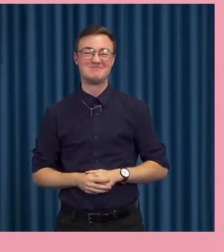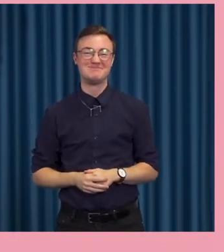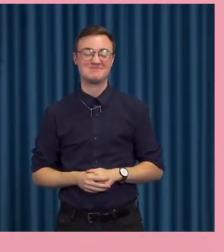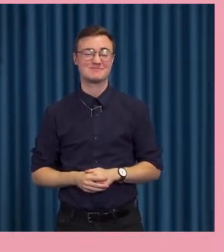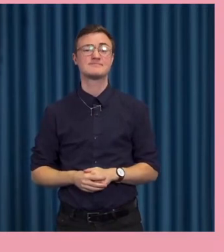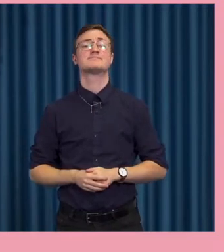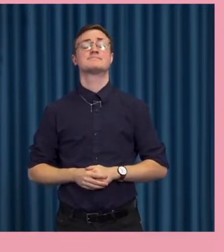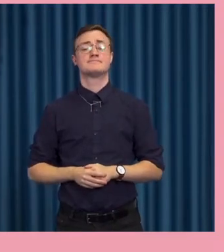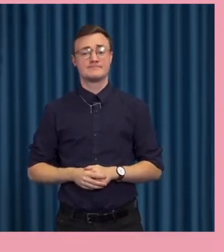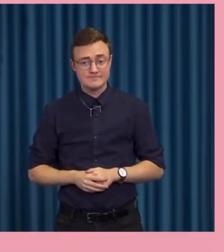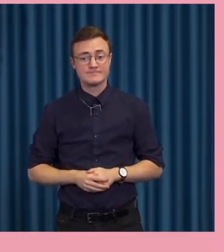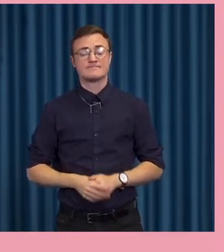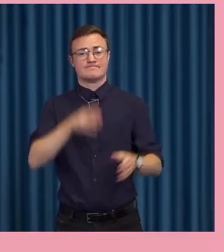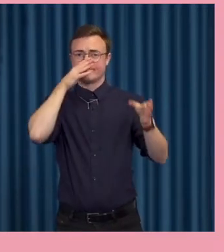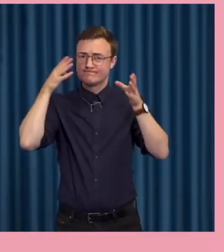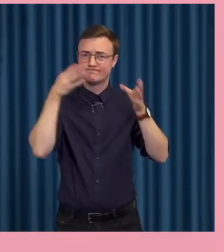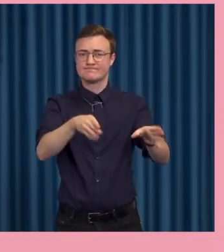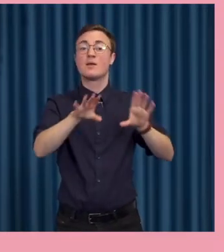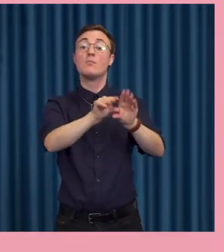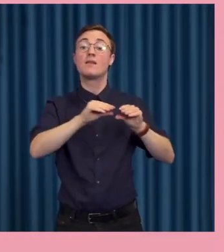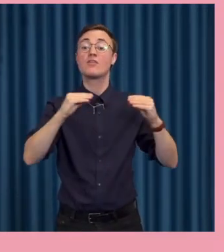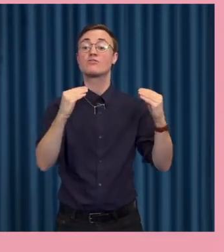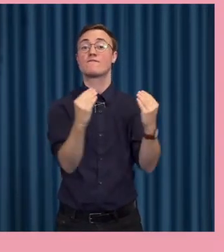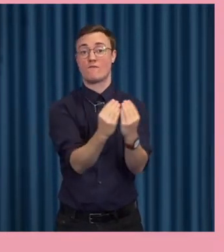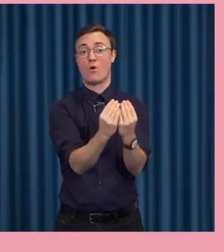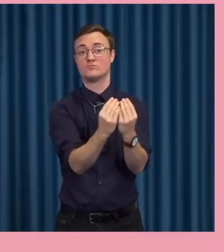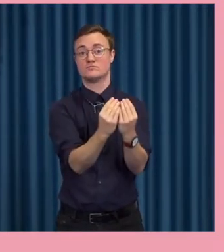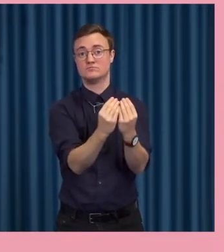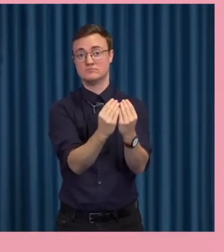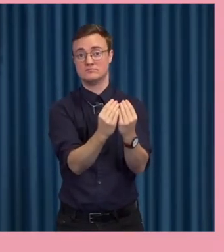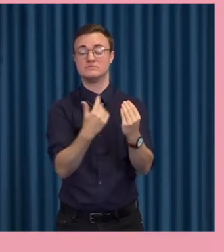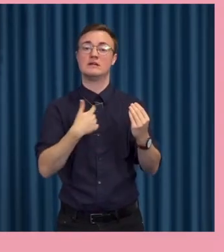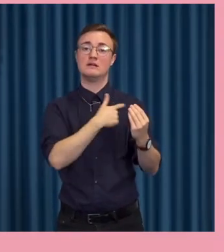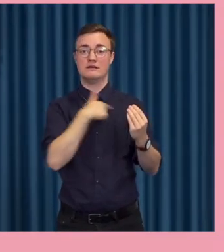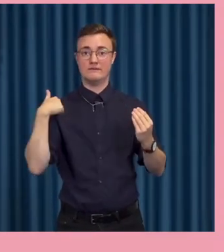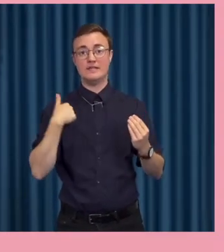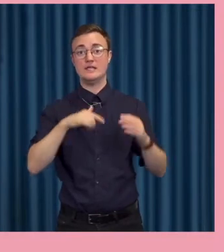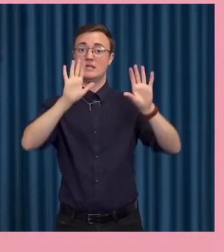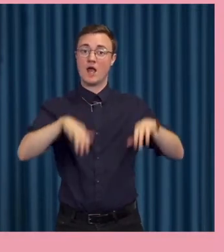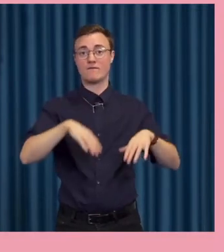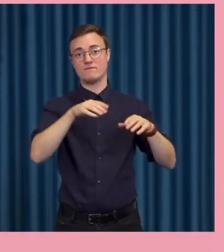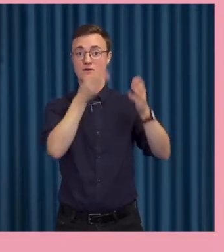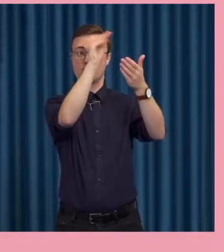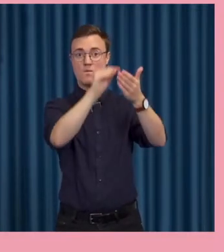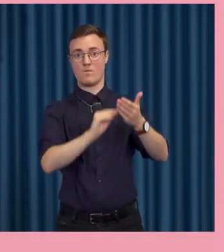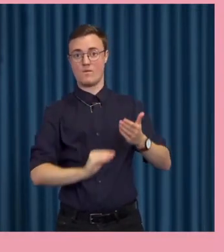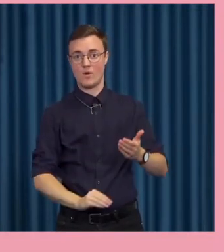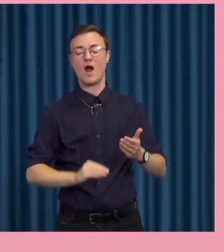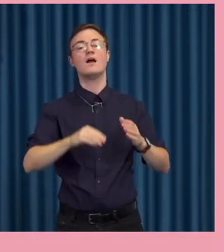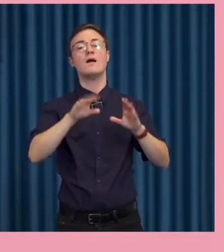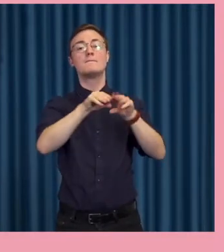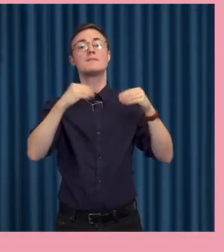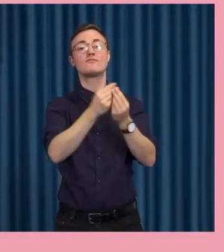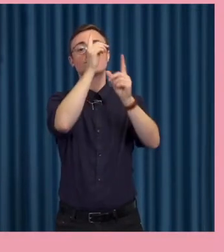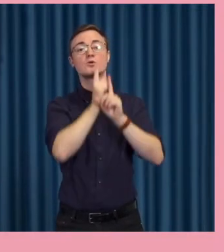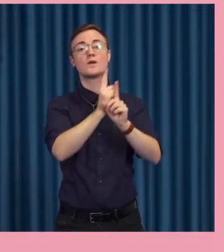Om vi fokuserar först då plattformar lite grann så har vi vaskat fram kan man säga en plattforms logik i en bok som jag har varit med och skrivit med